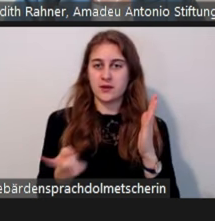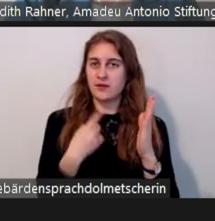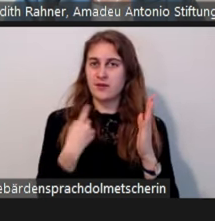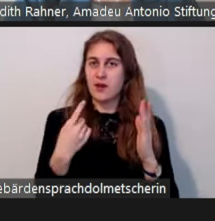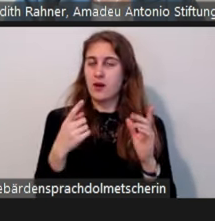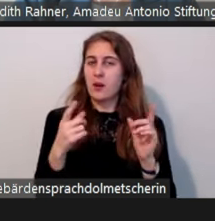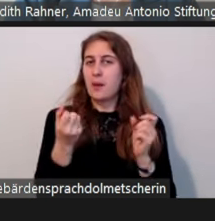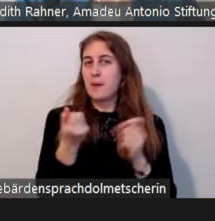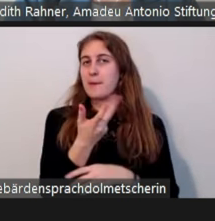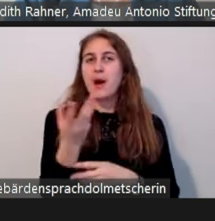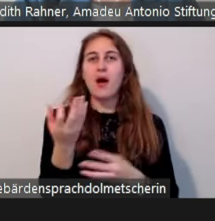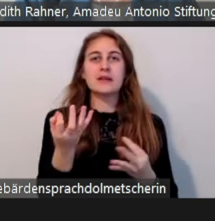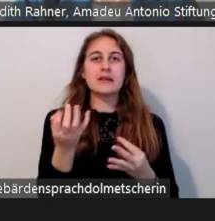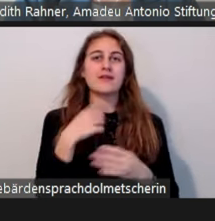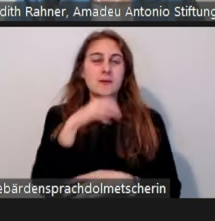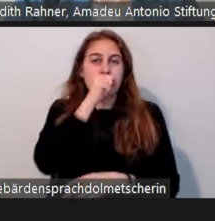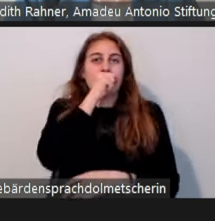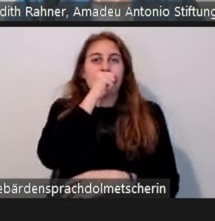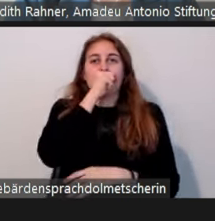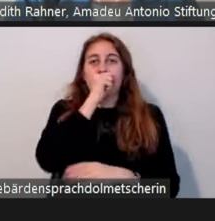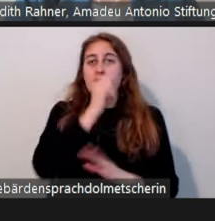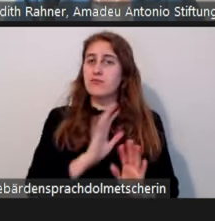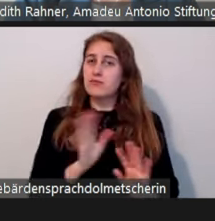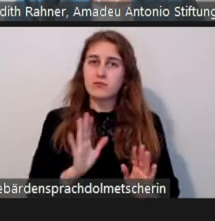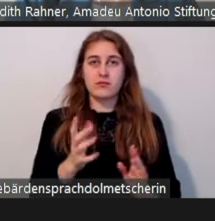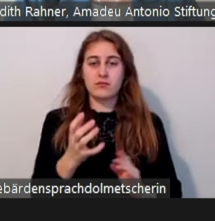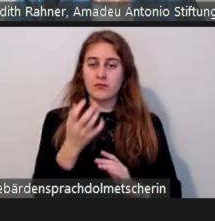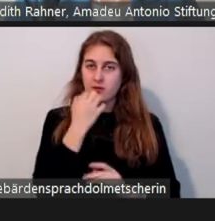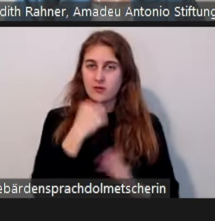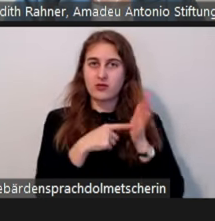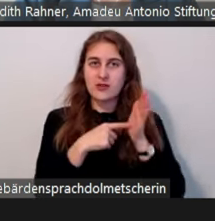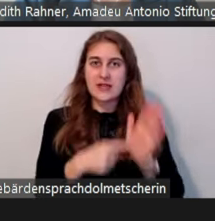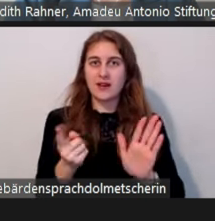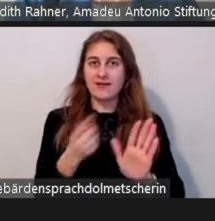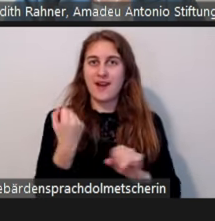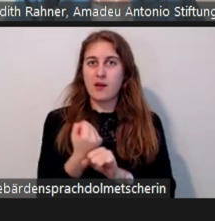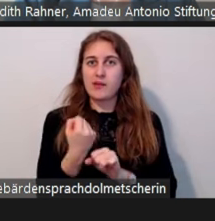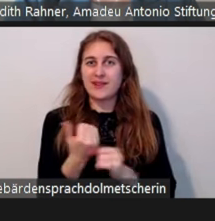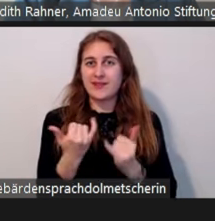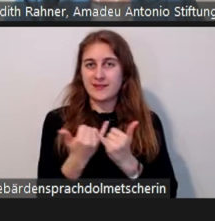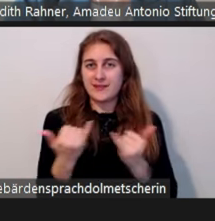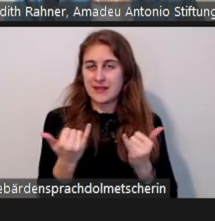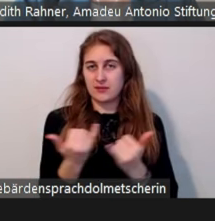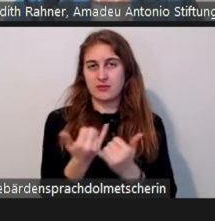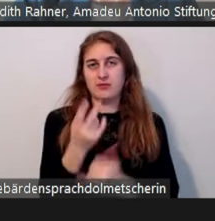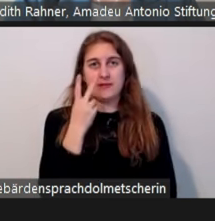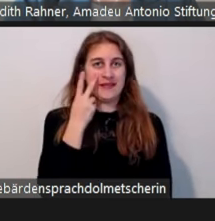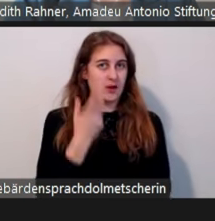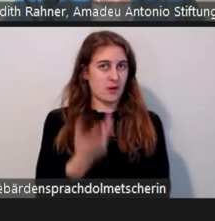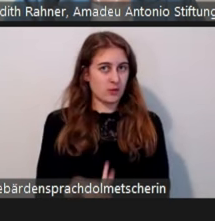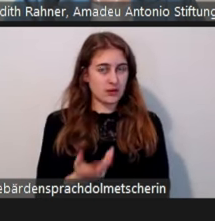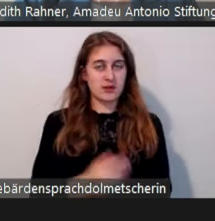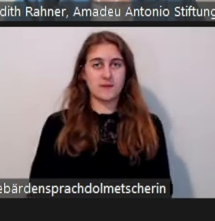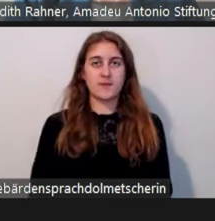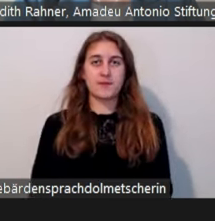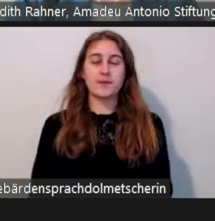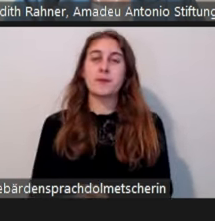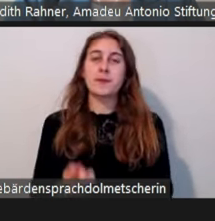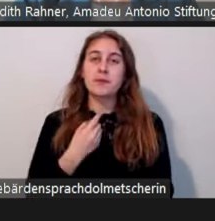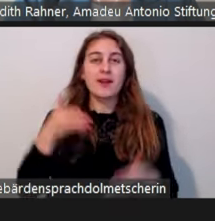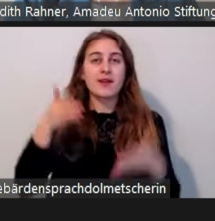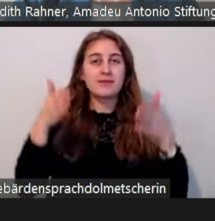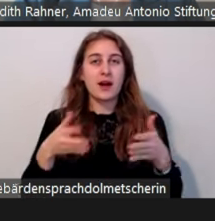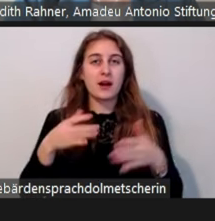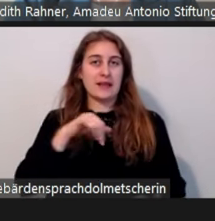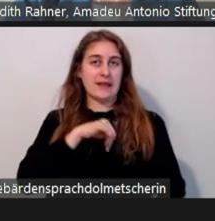den Dateneingang, unsere Arbeitsweise und so weiter dar. Und wir merken ein großes fachliches Interesse. Wir